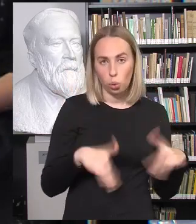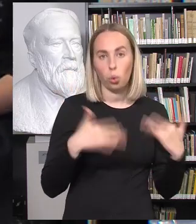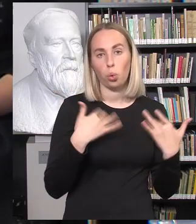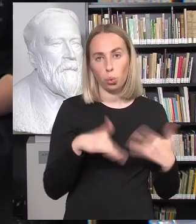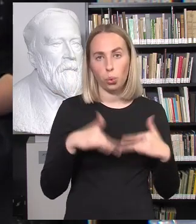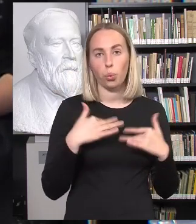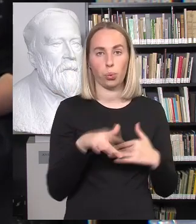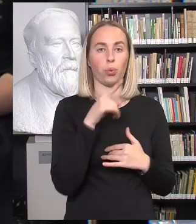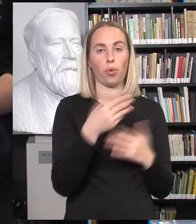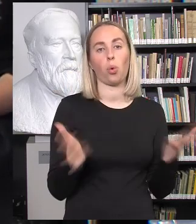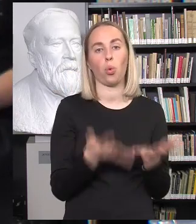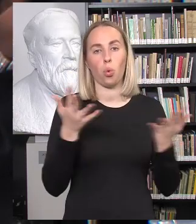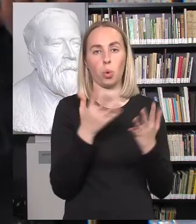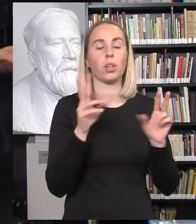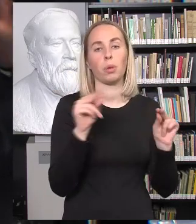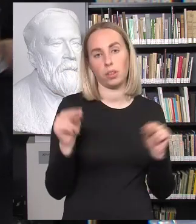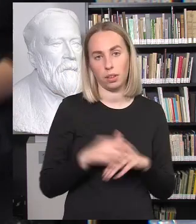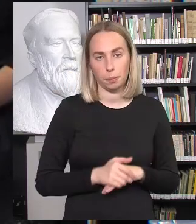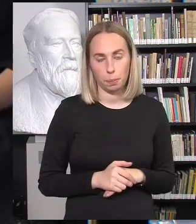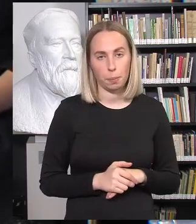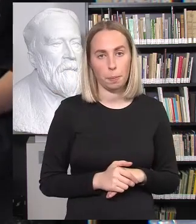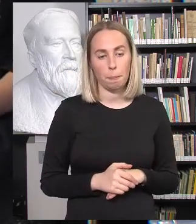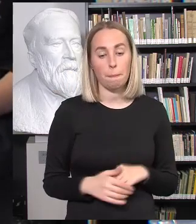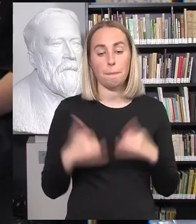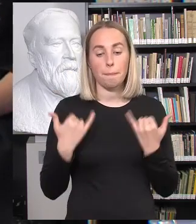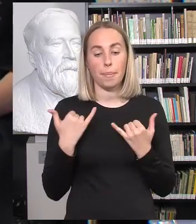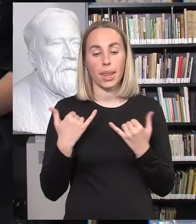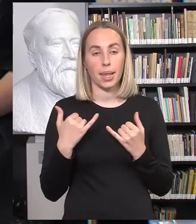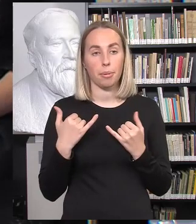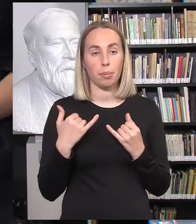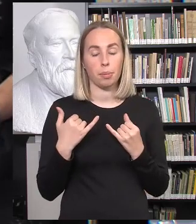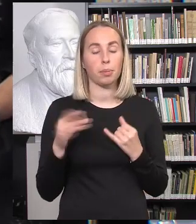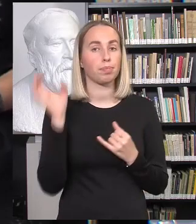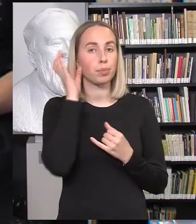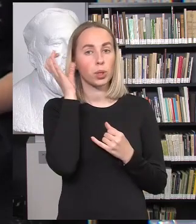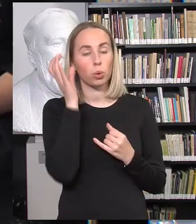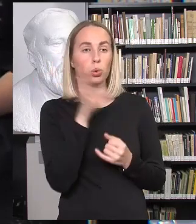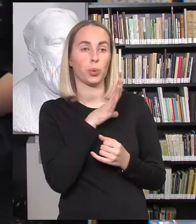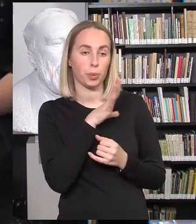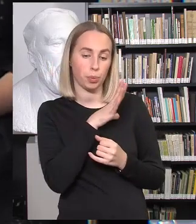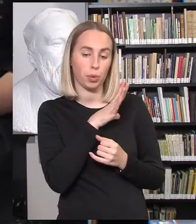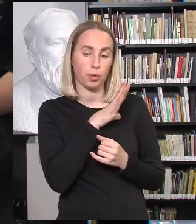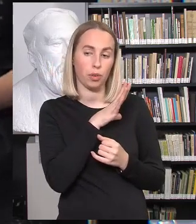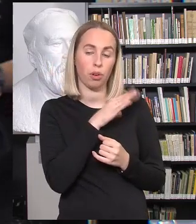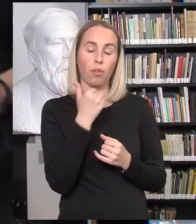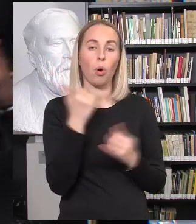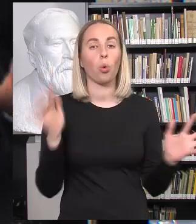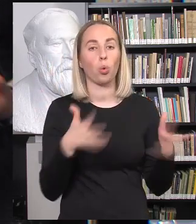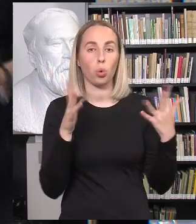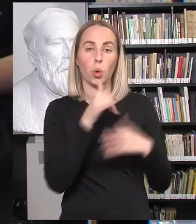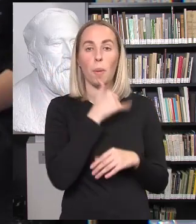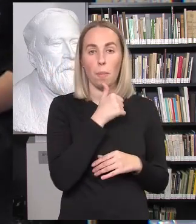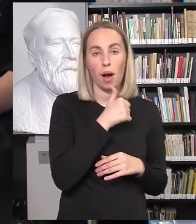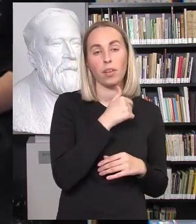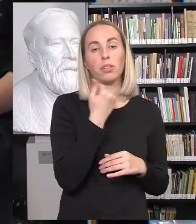tą sėkmę ugdymo. Ir, na, kai mes šiandien kalbam, iš tiesų, klausiam ne vieną tokį atrodo ir nesėkmingą ugdymo pavyzdį, kad kažko